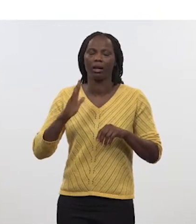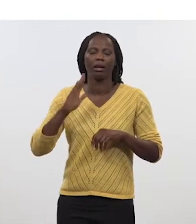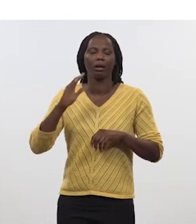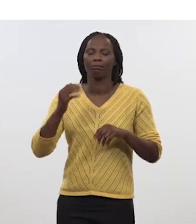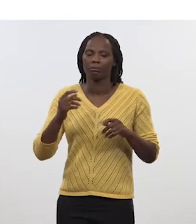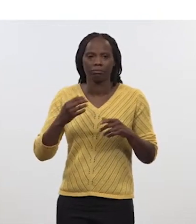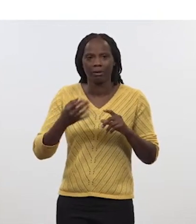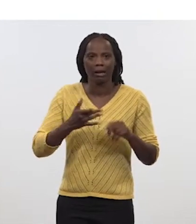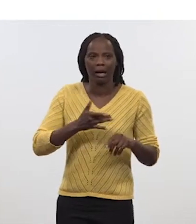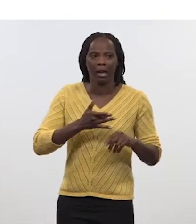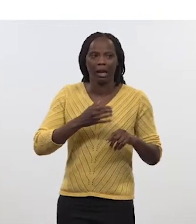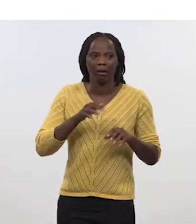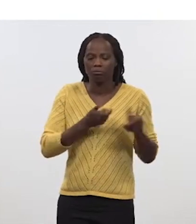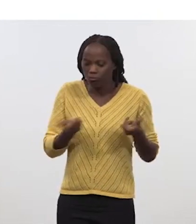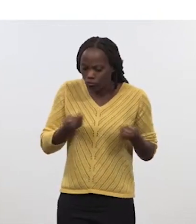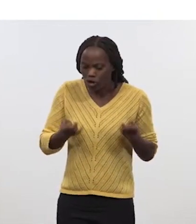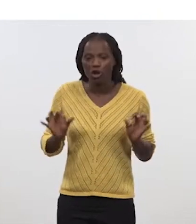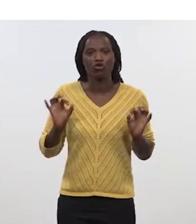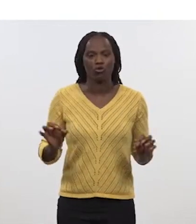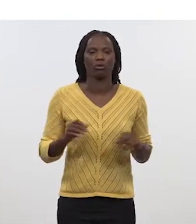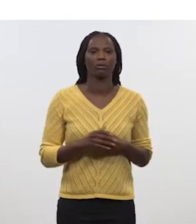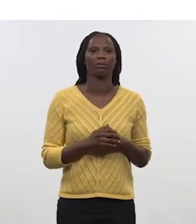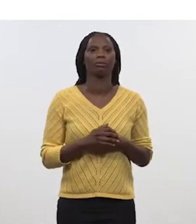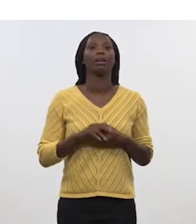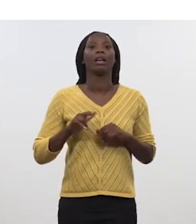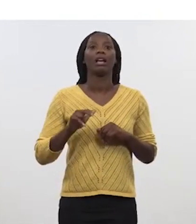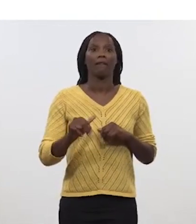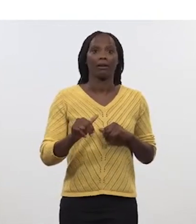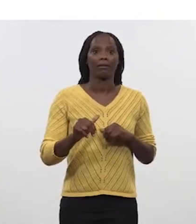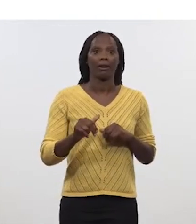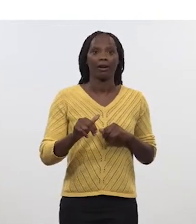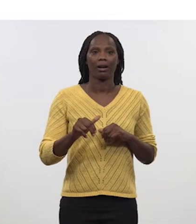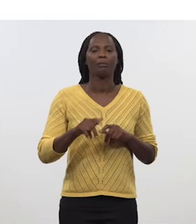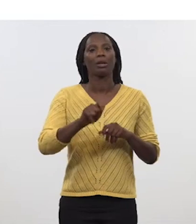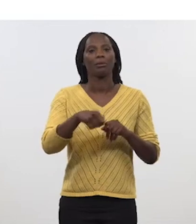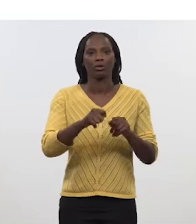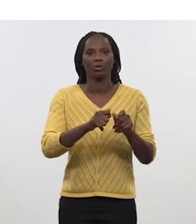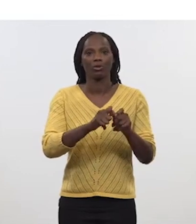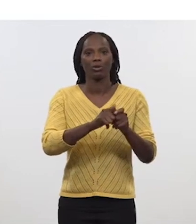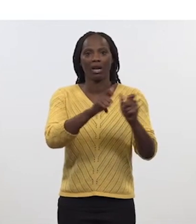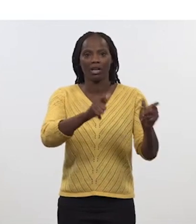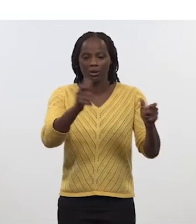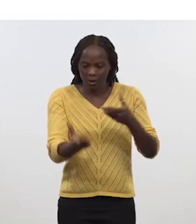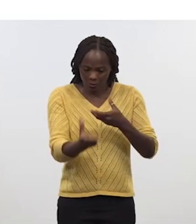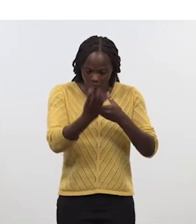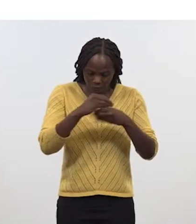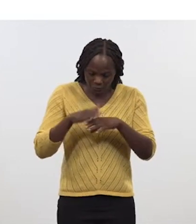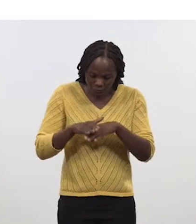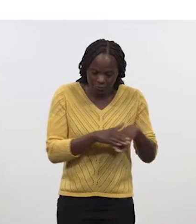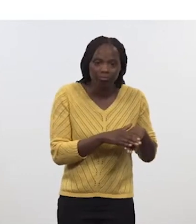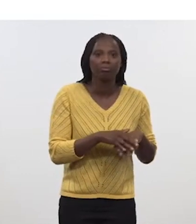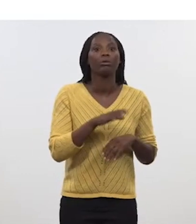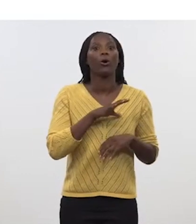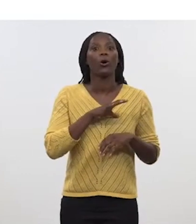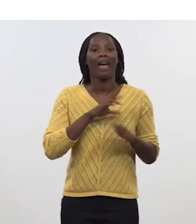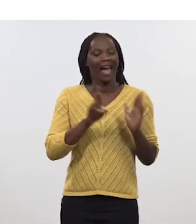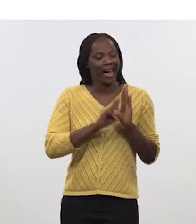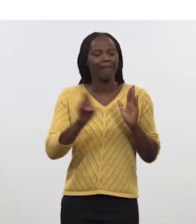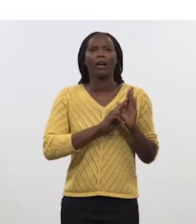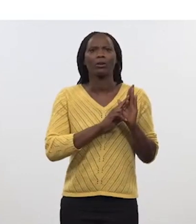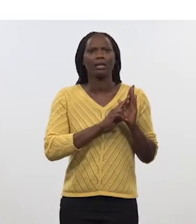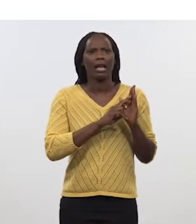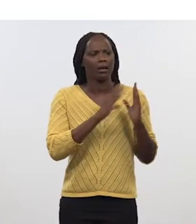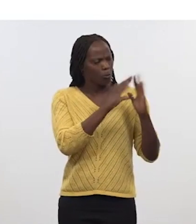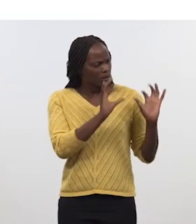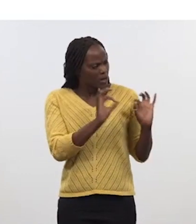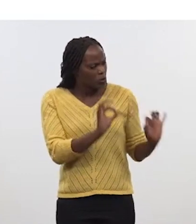avec une méthodologie qu'il nous faudra arrêter, nos différents industriels. La deuxième des choses, c'est qu'on a un référentiel, désormais c'est le SCAF. Je